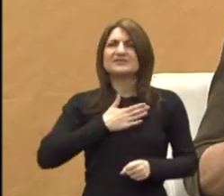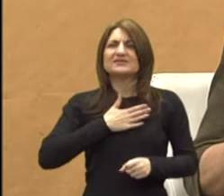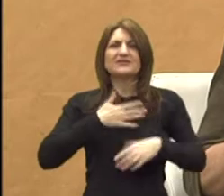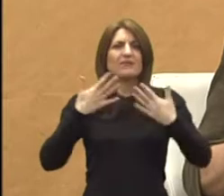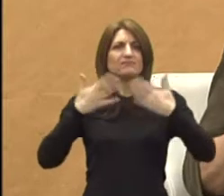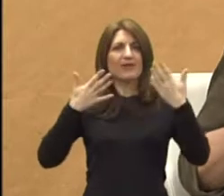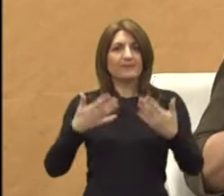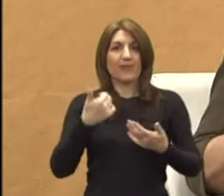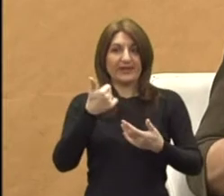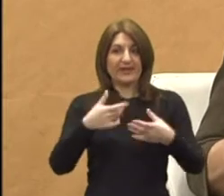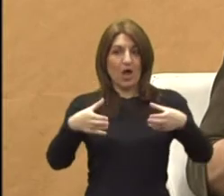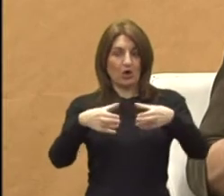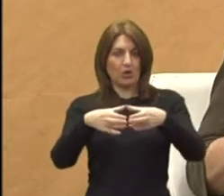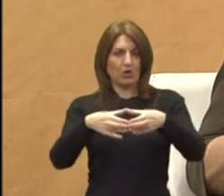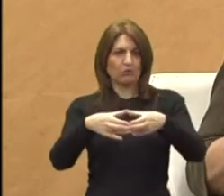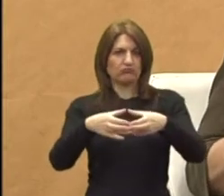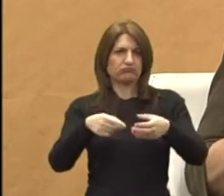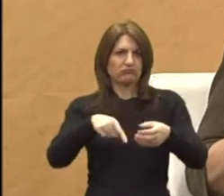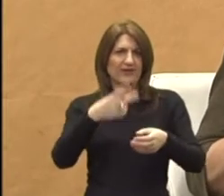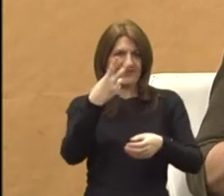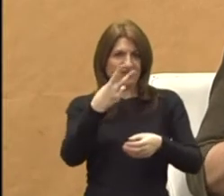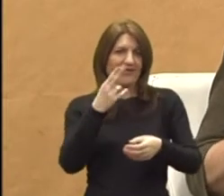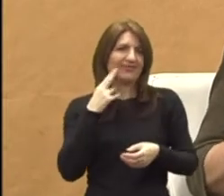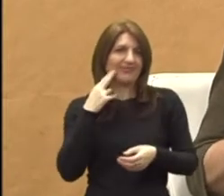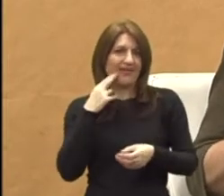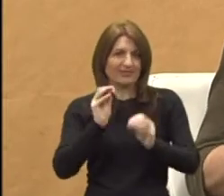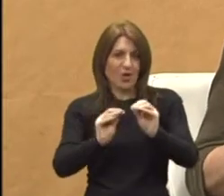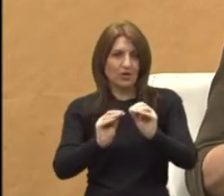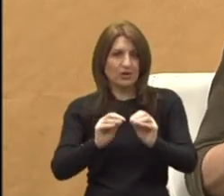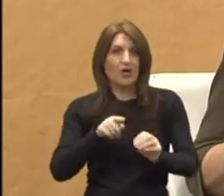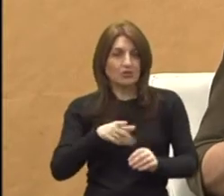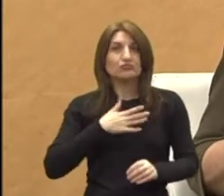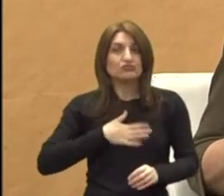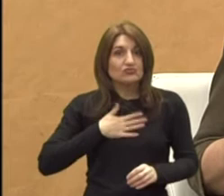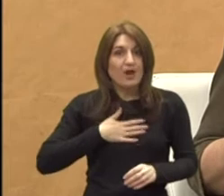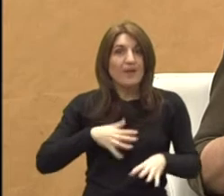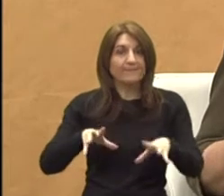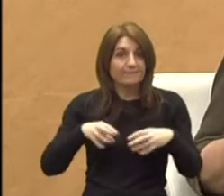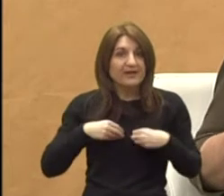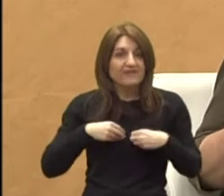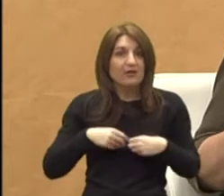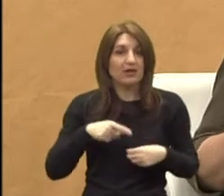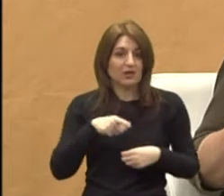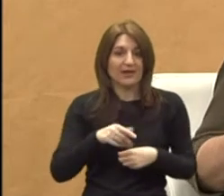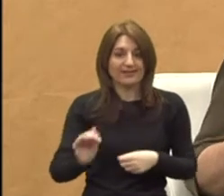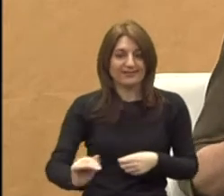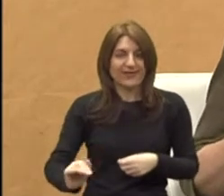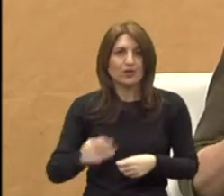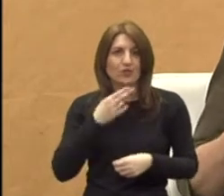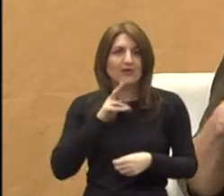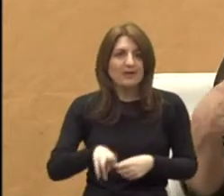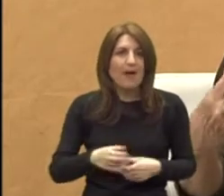jedne skupine, od dva odgajatelja koja su bila spremna prihvatiti djete sa